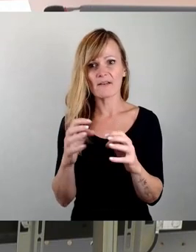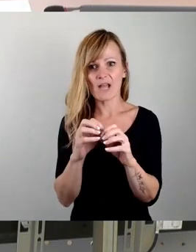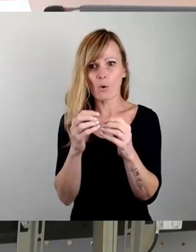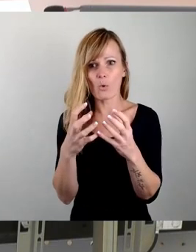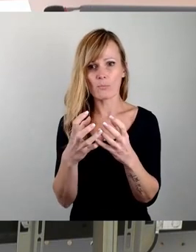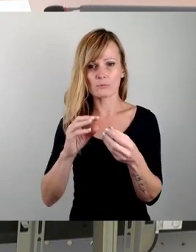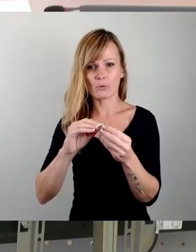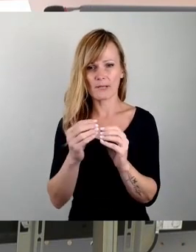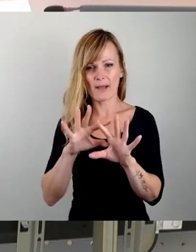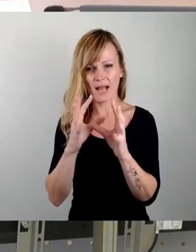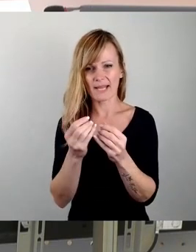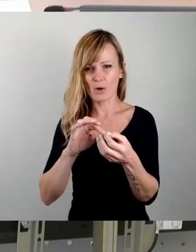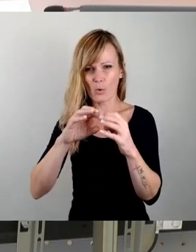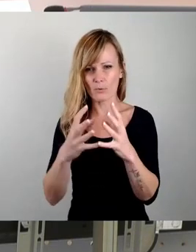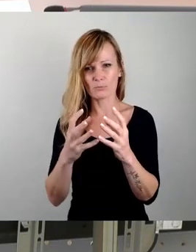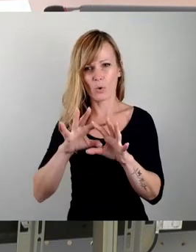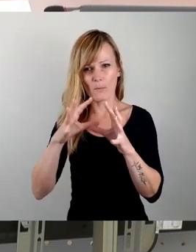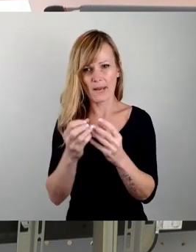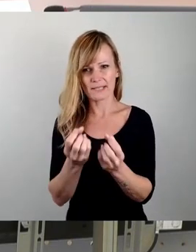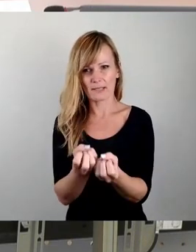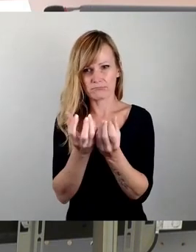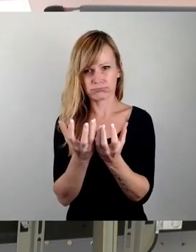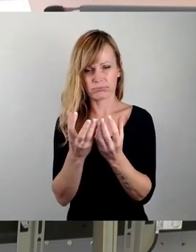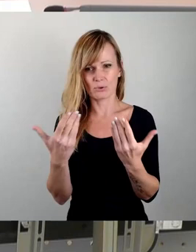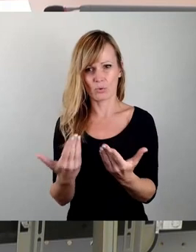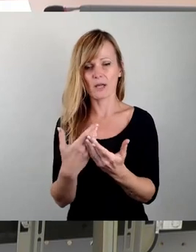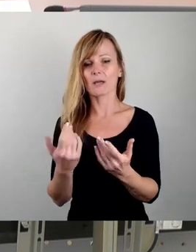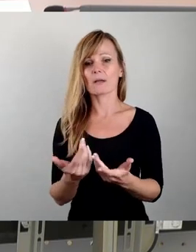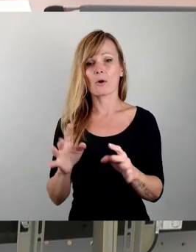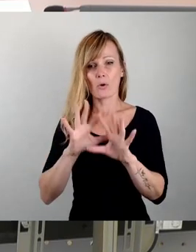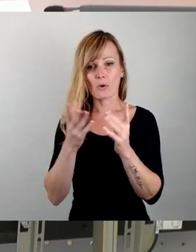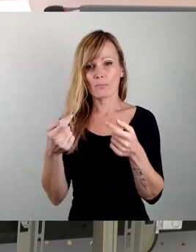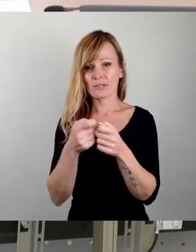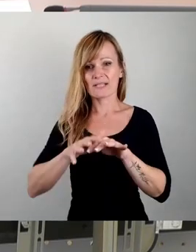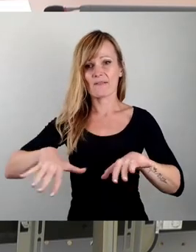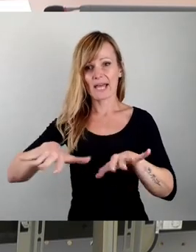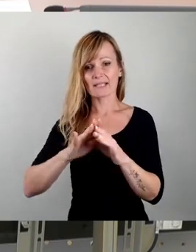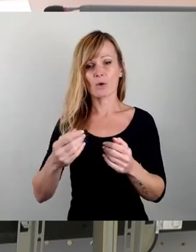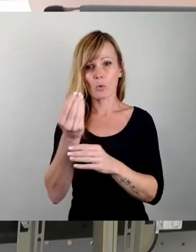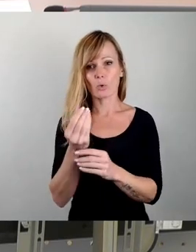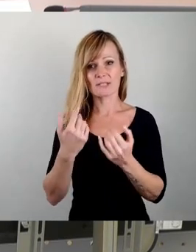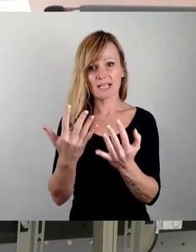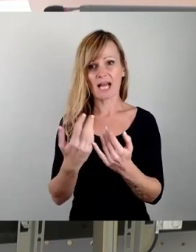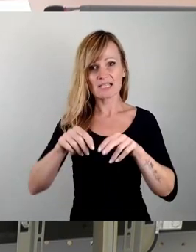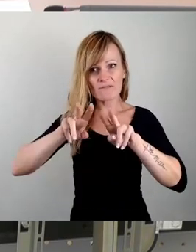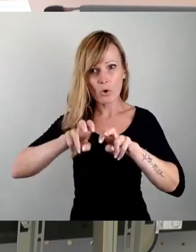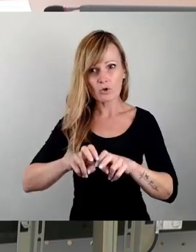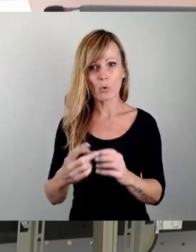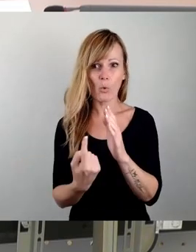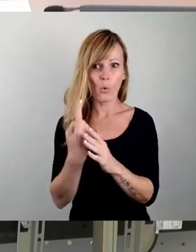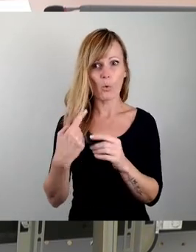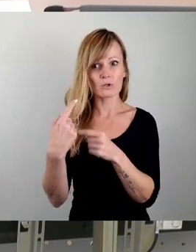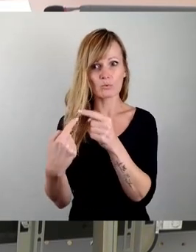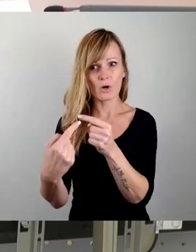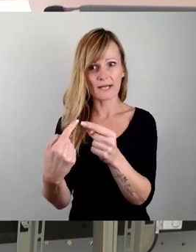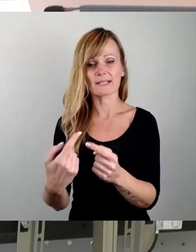verklumpften Komplexität kamen ans Licht. Die bundesweite Kunstrasenforschung lief auf Hochtouren. Aber